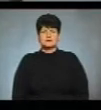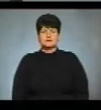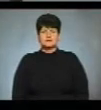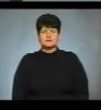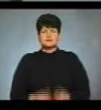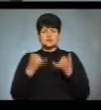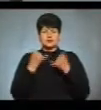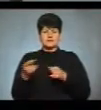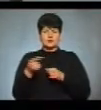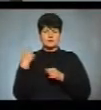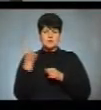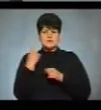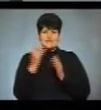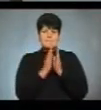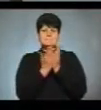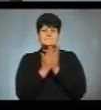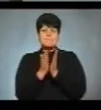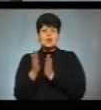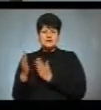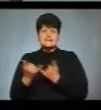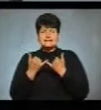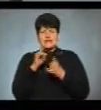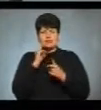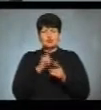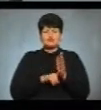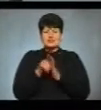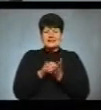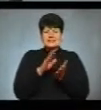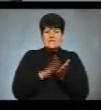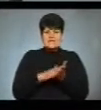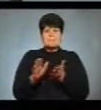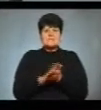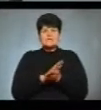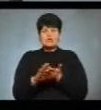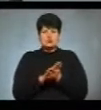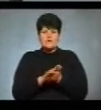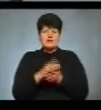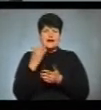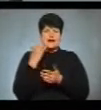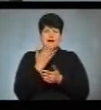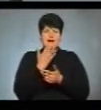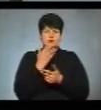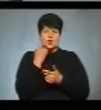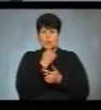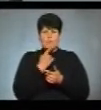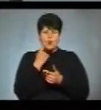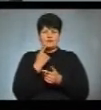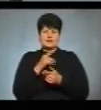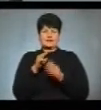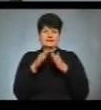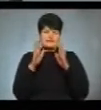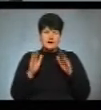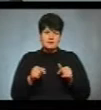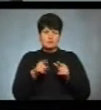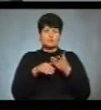Сьогодні в Тернопільській обласній бібліотеці для молоді розпочали реєстрацію на безкоштовний англомовний табір. Його проводитиме волонтер з